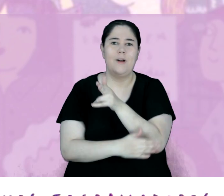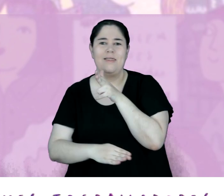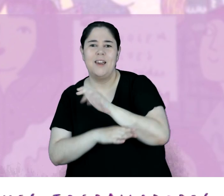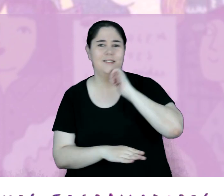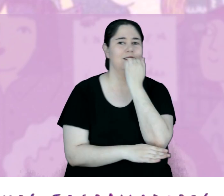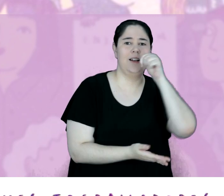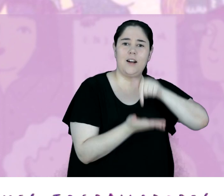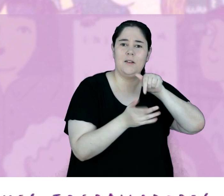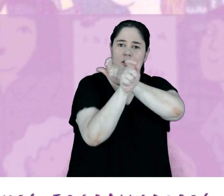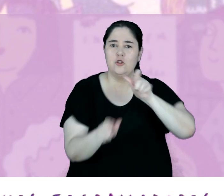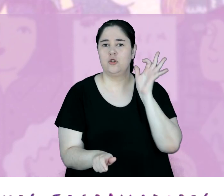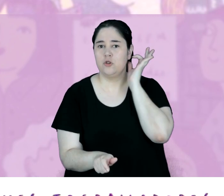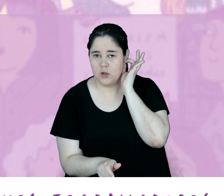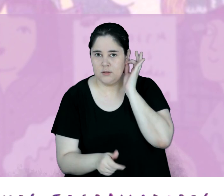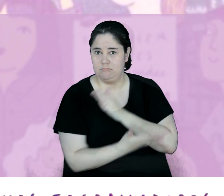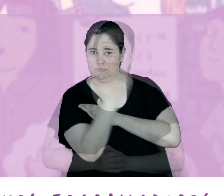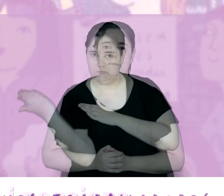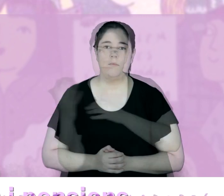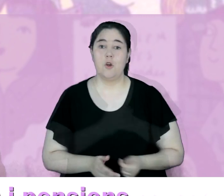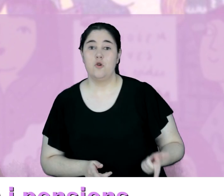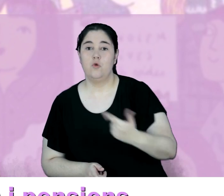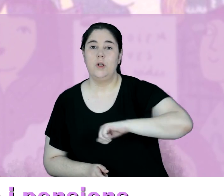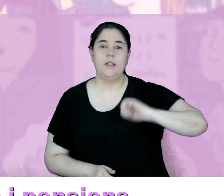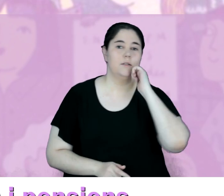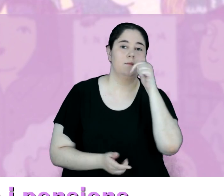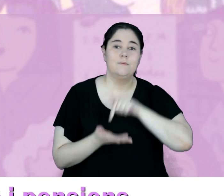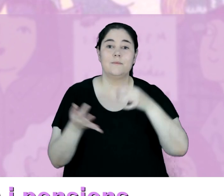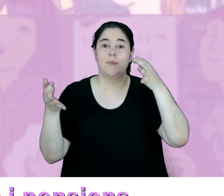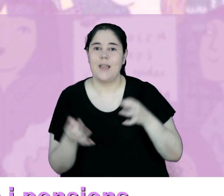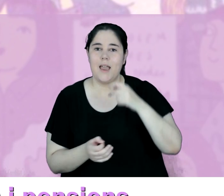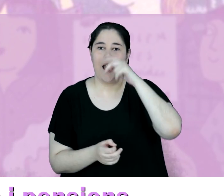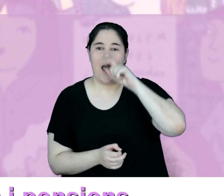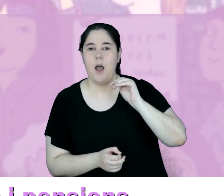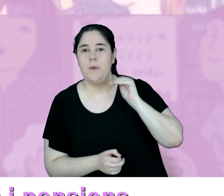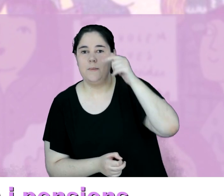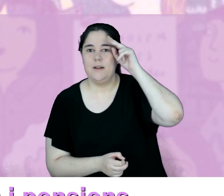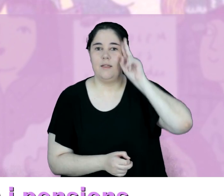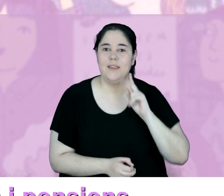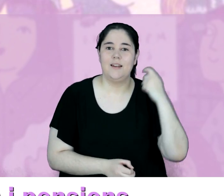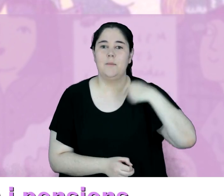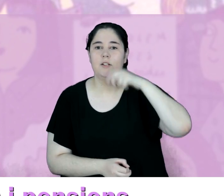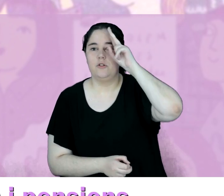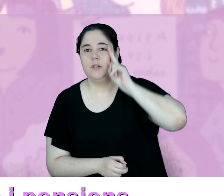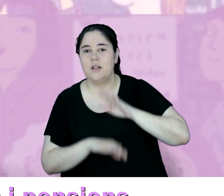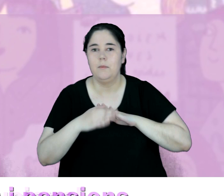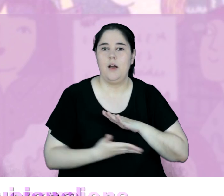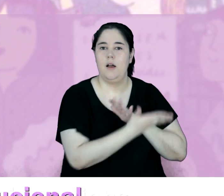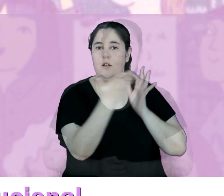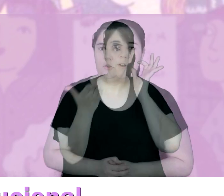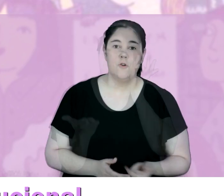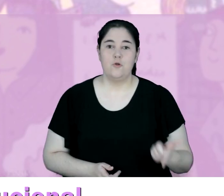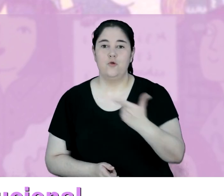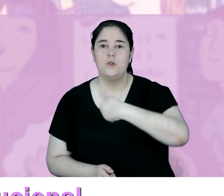els drets i les reivindicacions de les dones del nostre entorn. Exigim un envelliment digne, pensions dignes per a les dones.